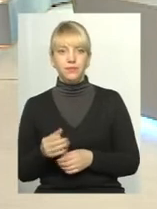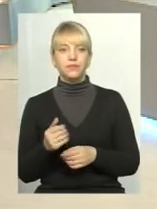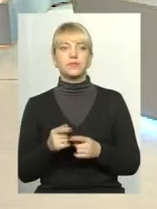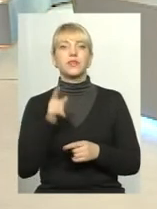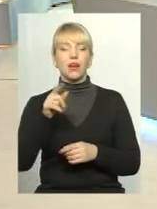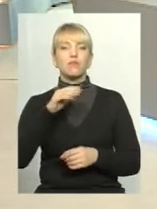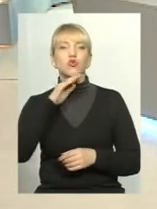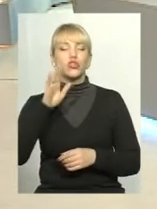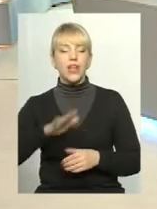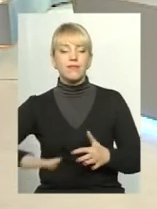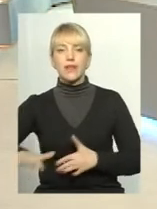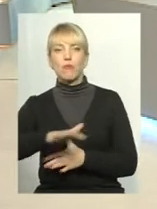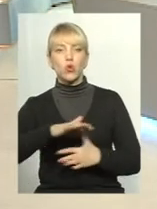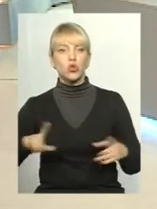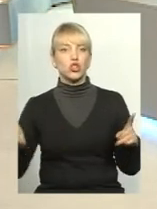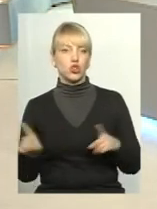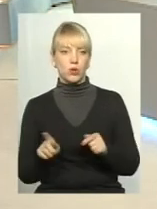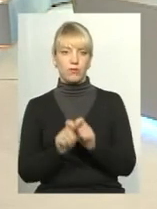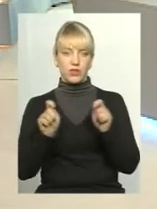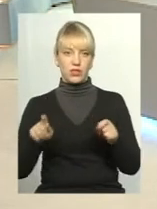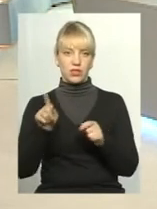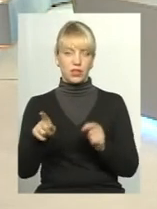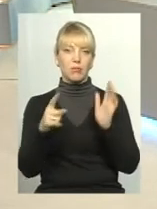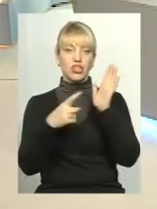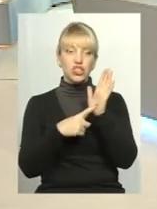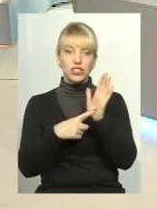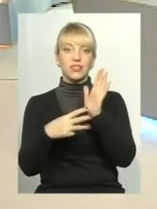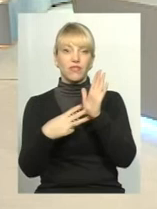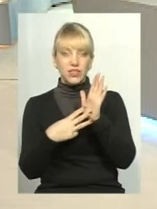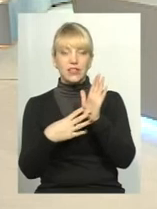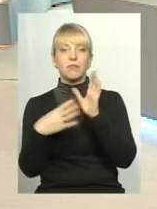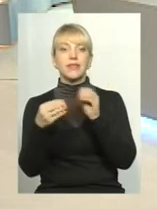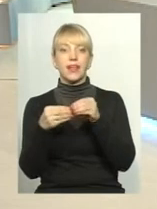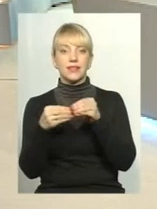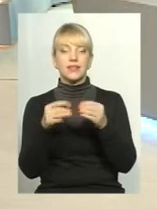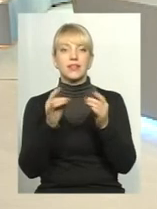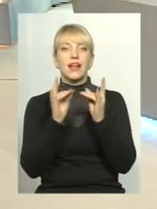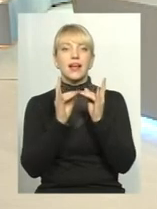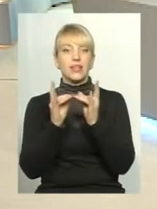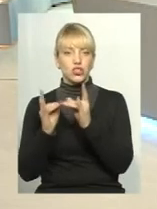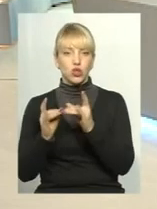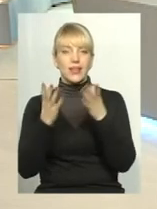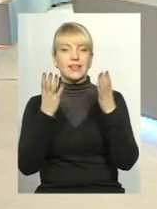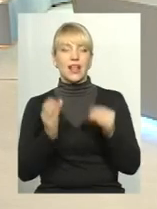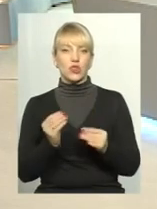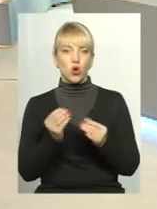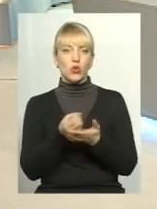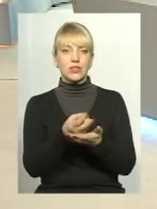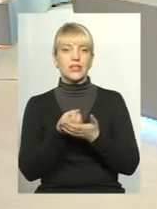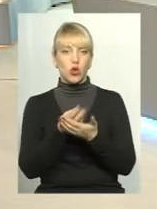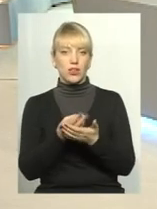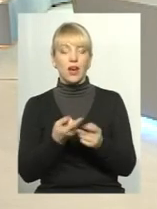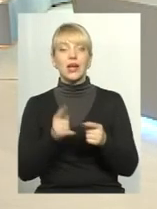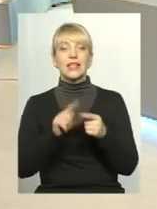достатньо прощ, де можна відкрити 6, 8, навіть 10 ліжок денного стаціонару. Тобто для